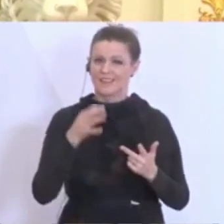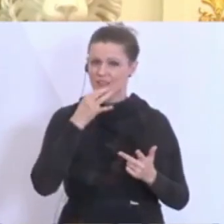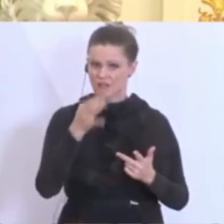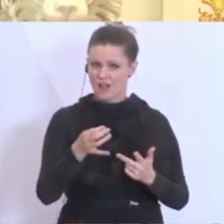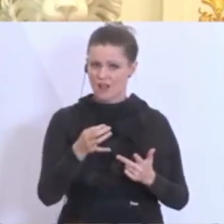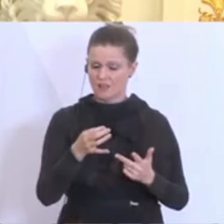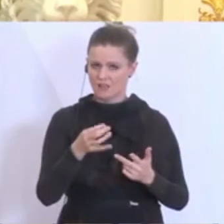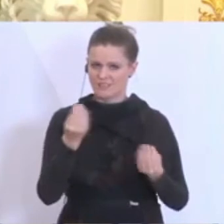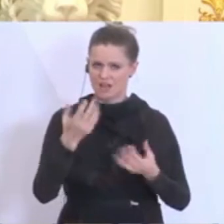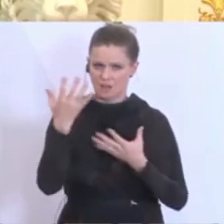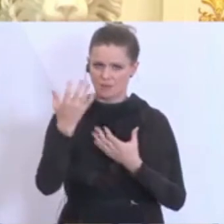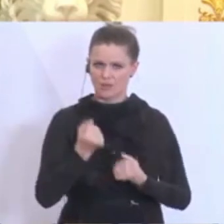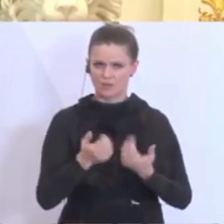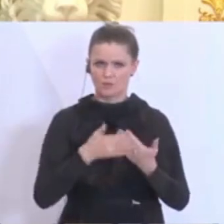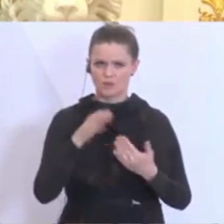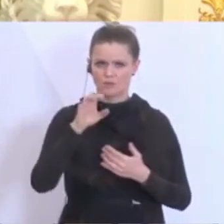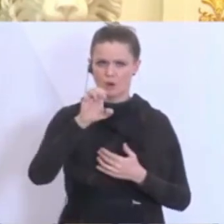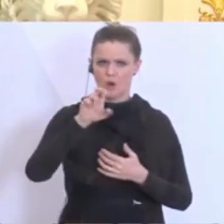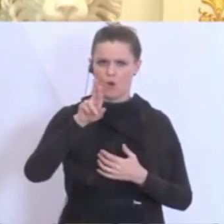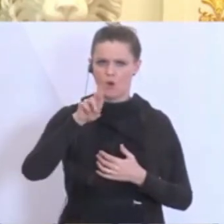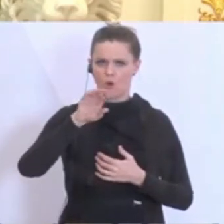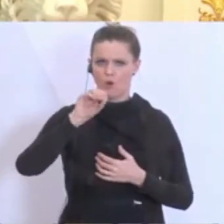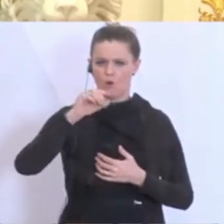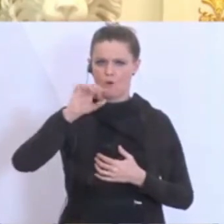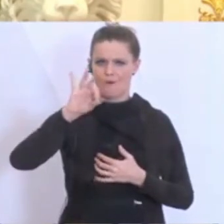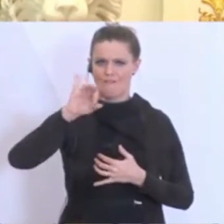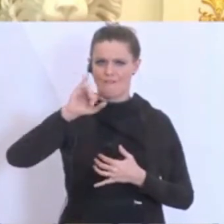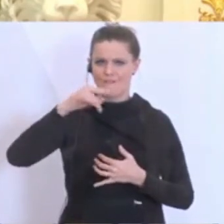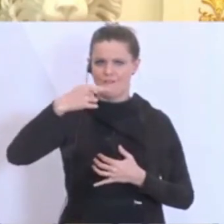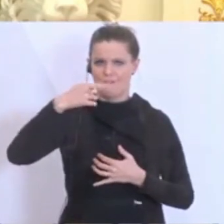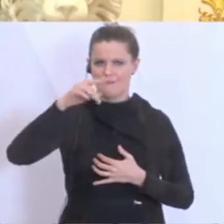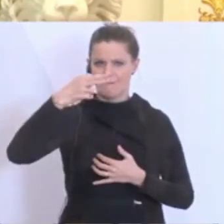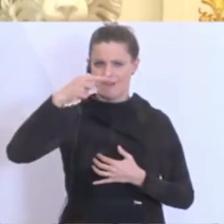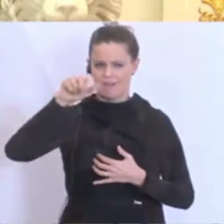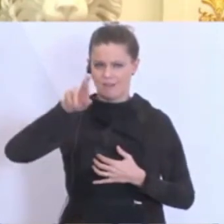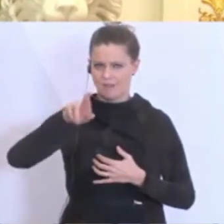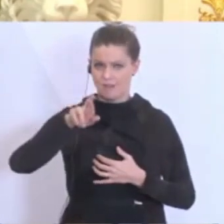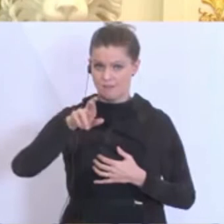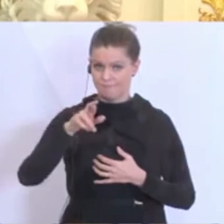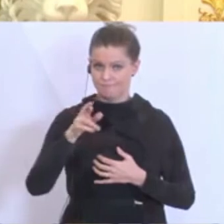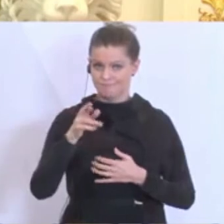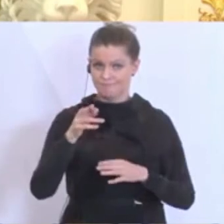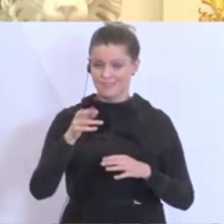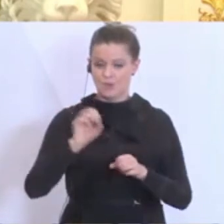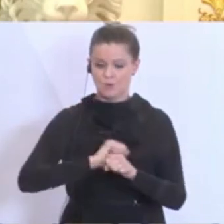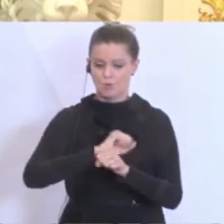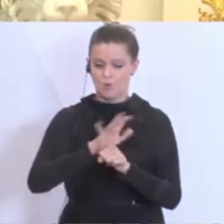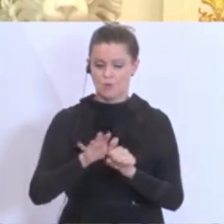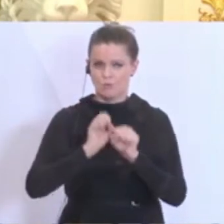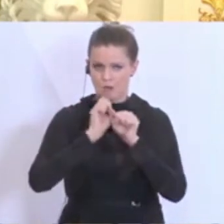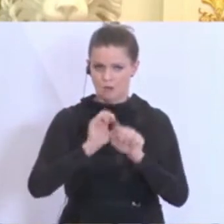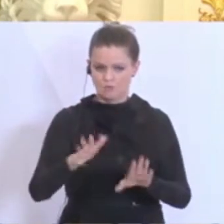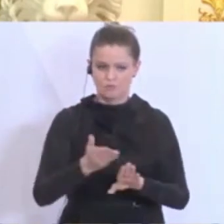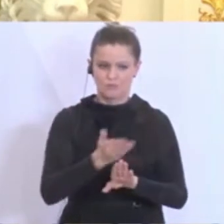Beschaffungen. Eurofighter, Hubschrauber, das waren große Themen in den vergangenen Wochen, Monaten vor dem Corona-Ausbruch.